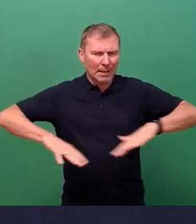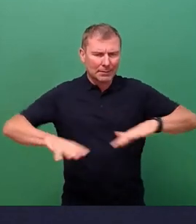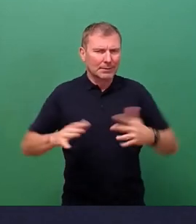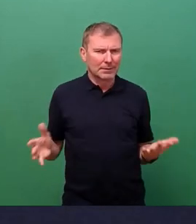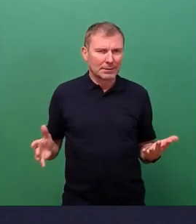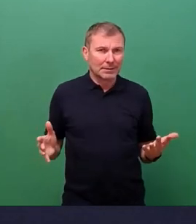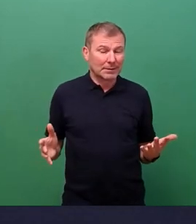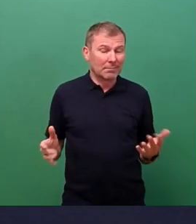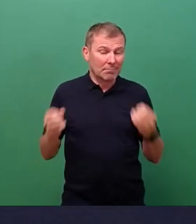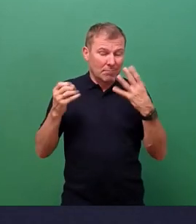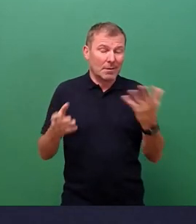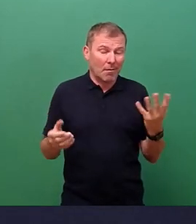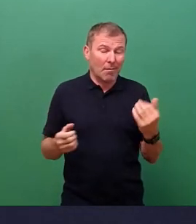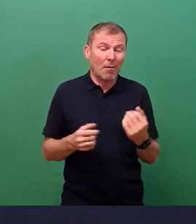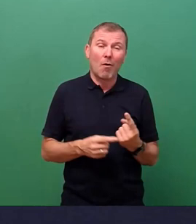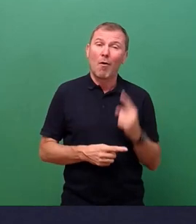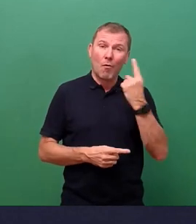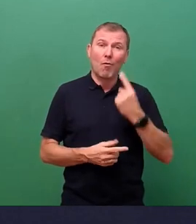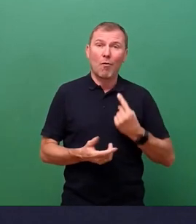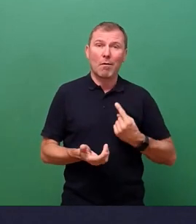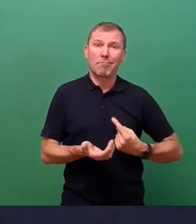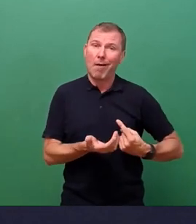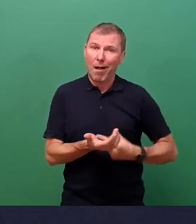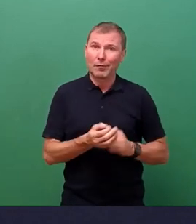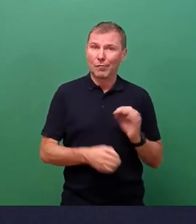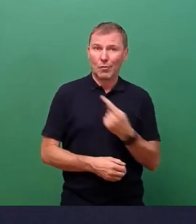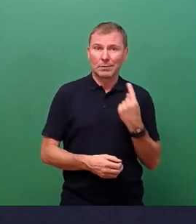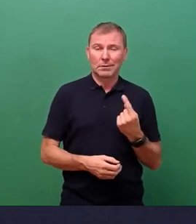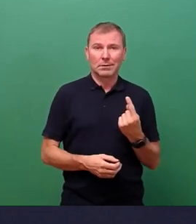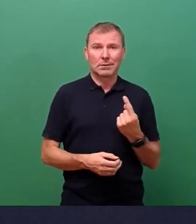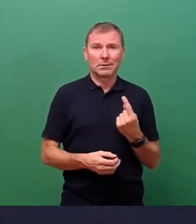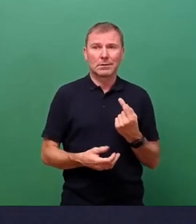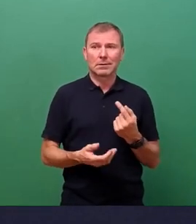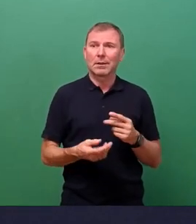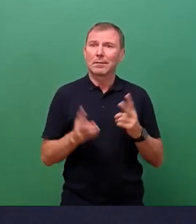sicherlich eine Herausforderung werden, dies umzusetzen.